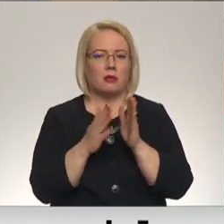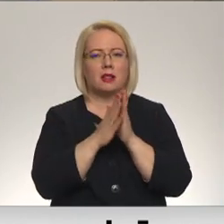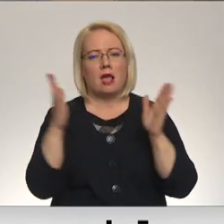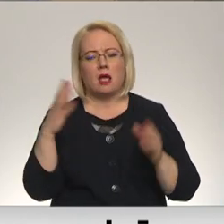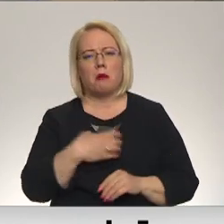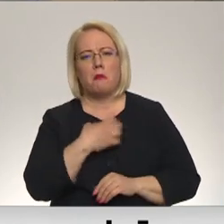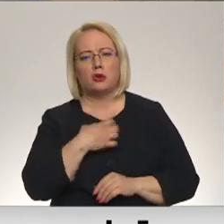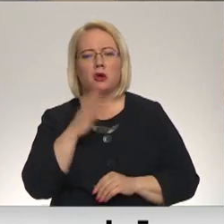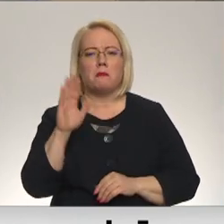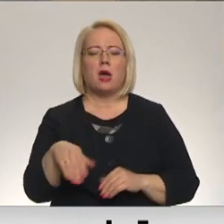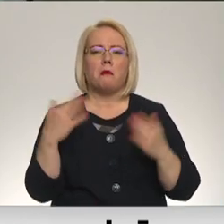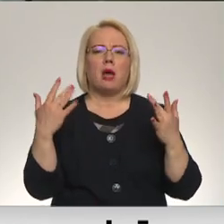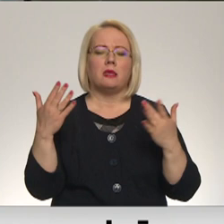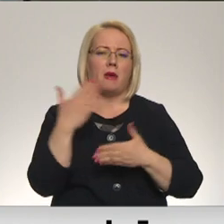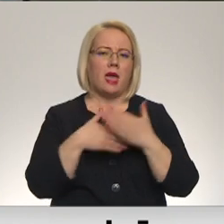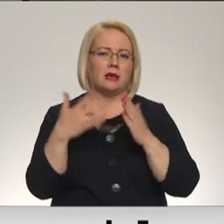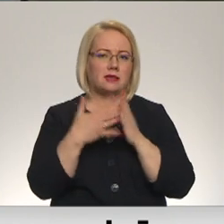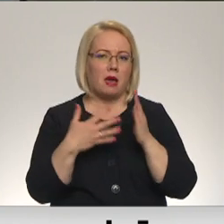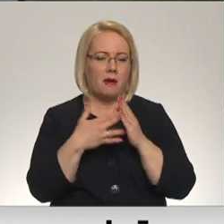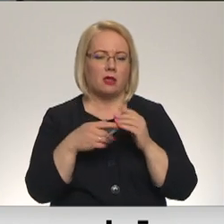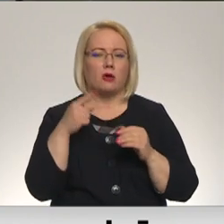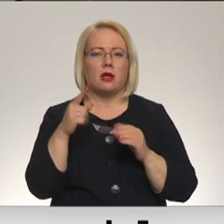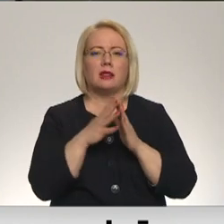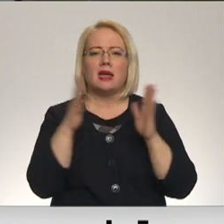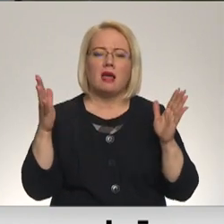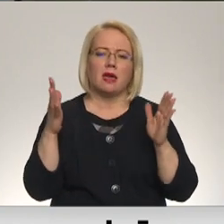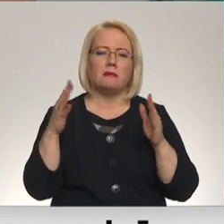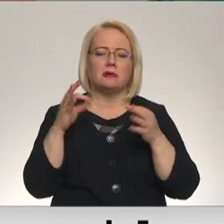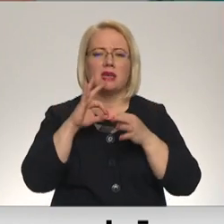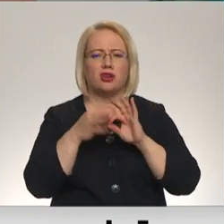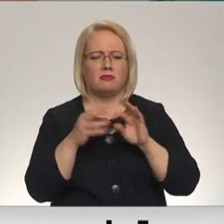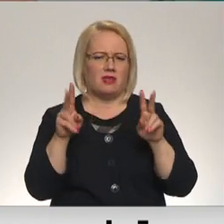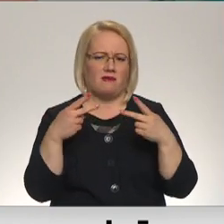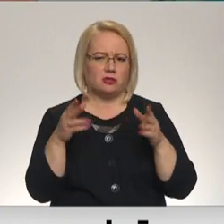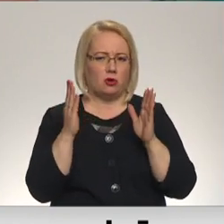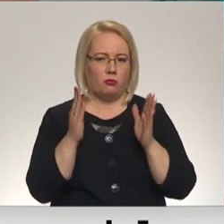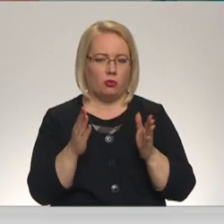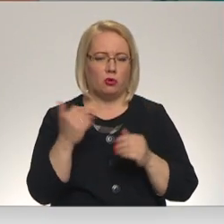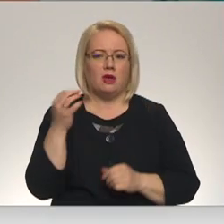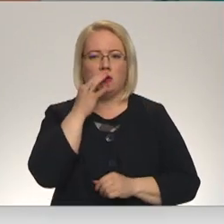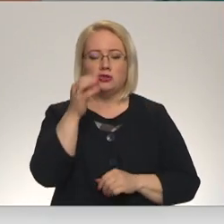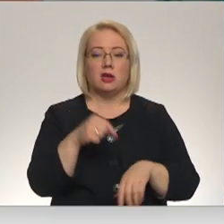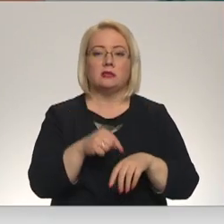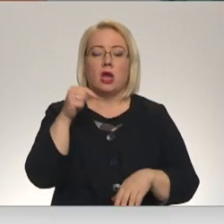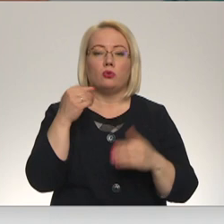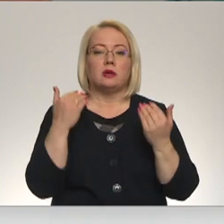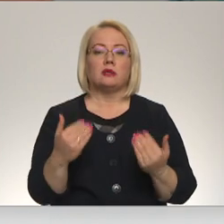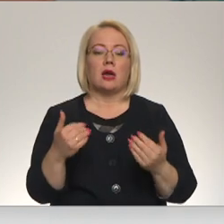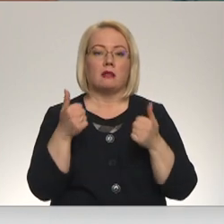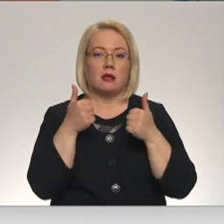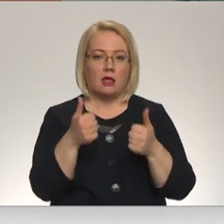bažas par matemātikas eksāmenu lieliem sarežģījumiem nevajadzētu būt. Tagad tās sajūtas ir labas, jo